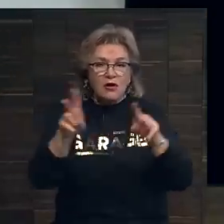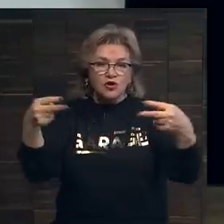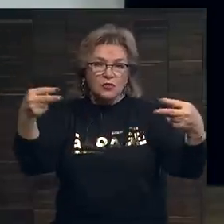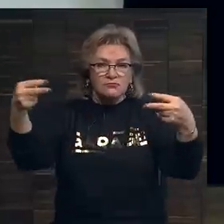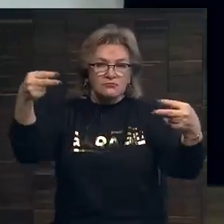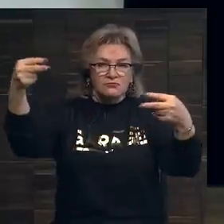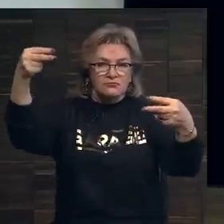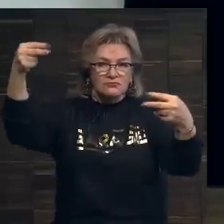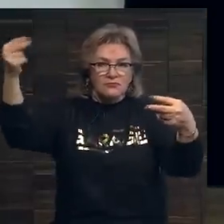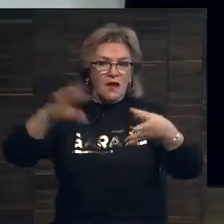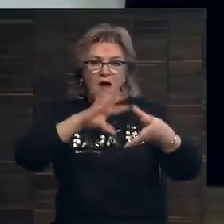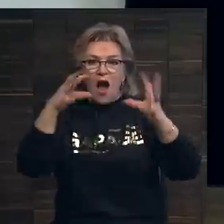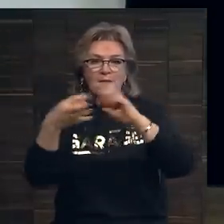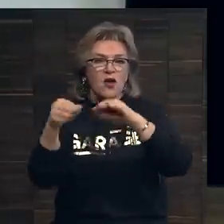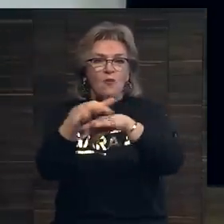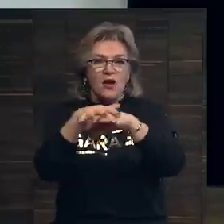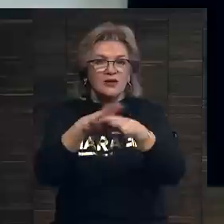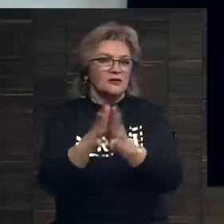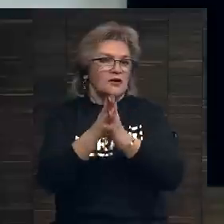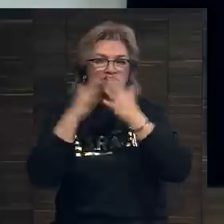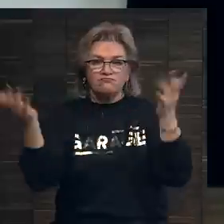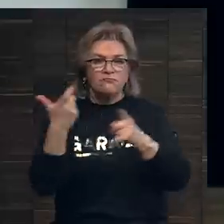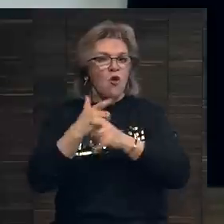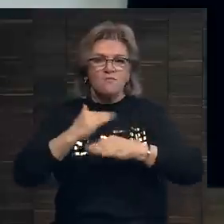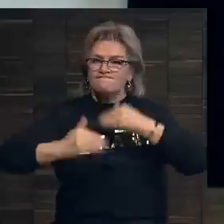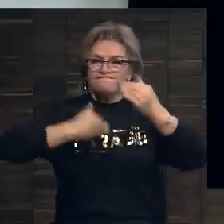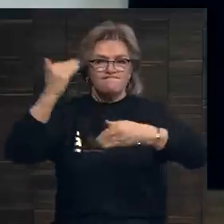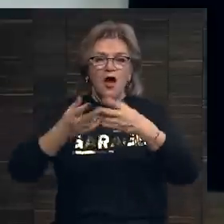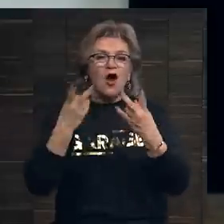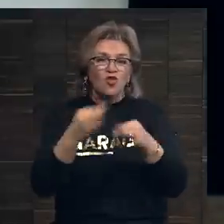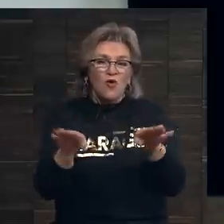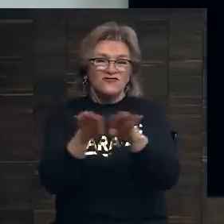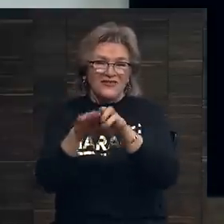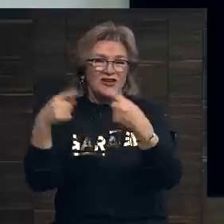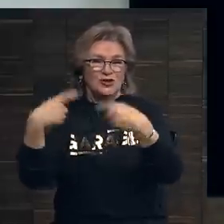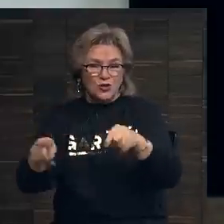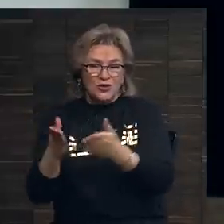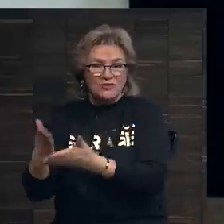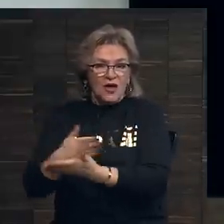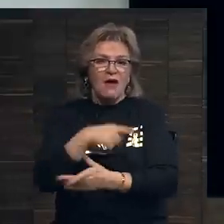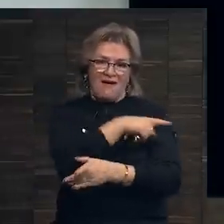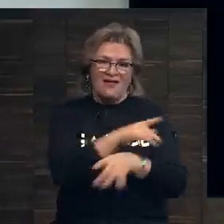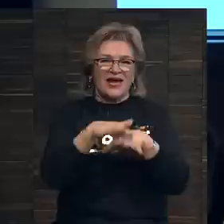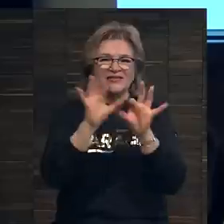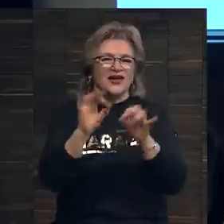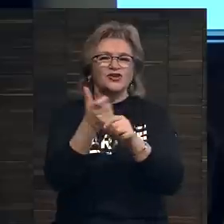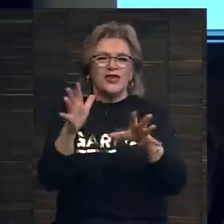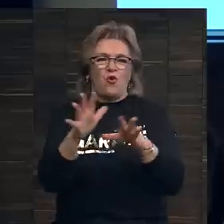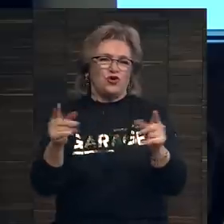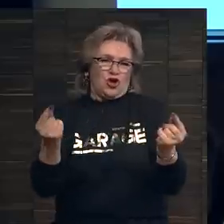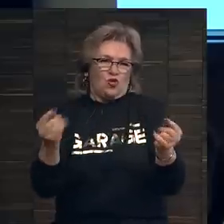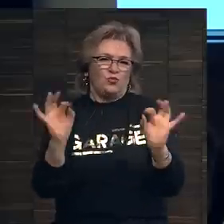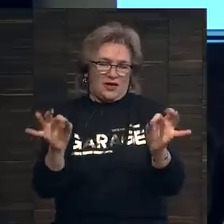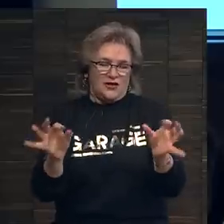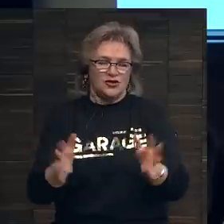объем рынка велик, он растет, но, однако, по сравнению с другими отраслями, этот рынок, конечно, не очень крупный.